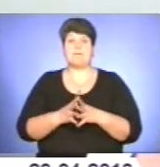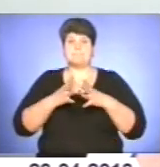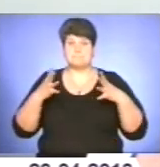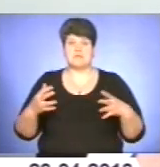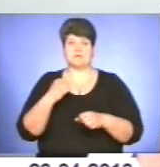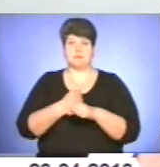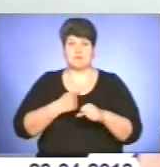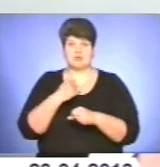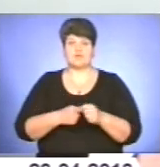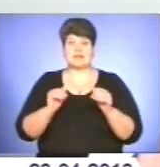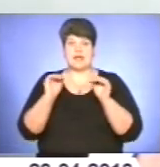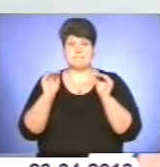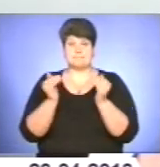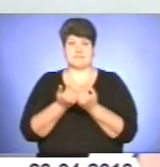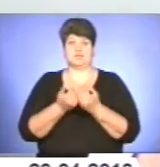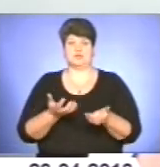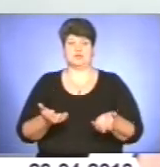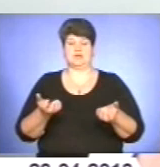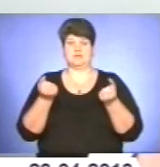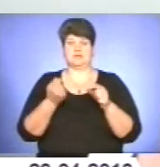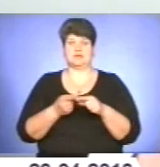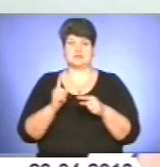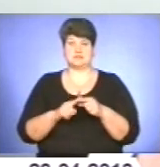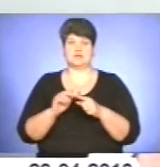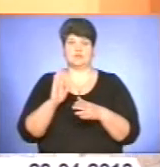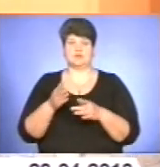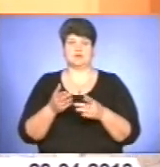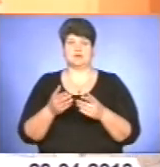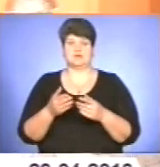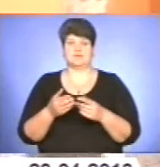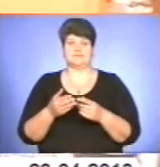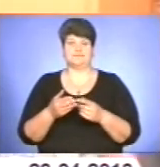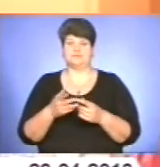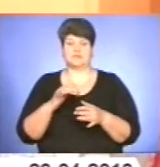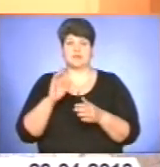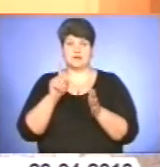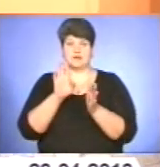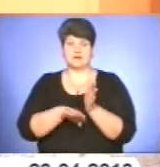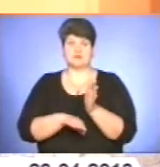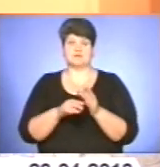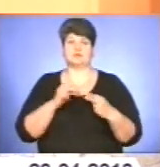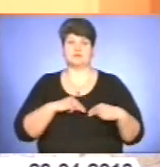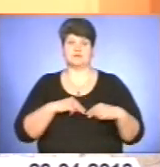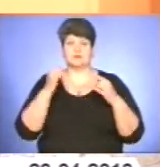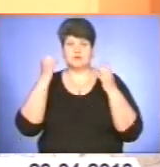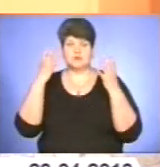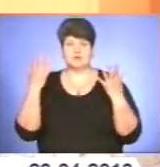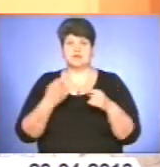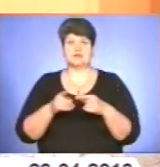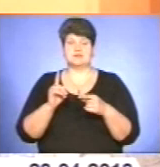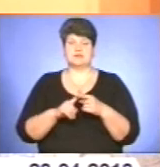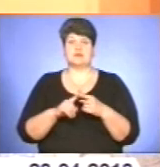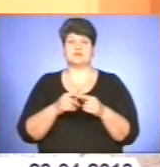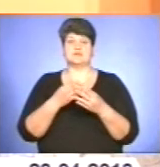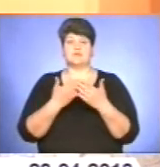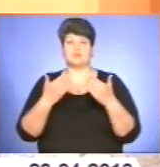отримувати. Це ще більше пониження буде і зубожіння працівників культури. Така ж оптимізація стосується музеїв, бібліотек, художніх шкіл.